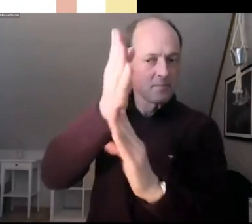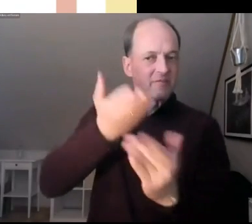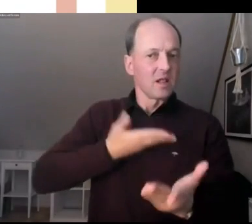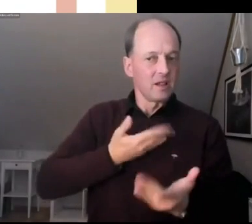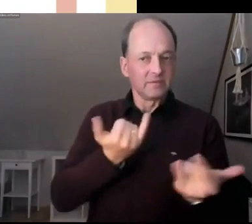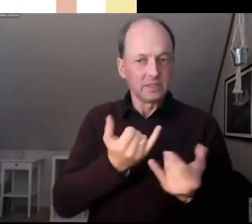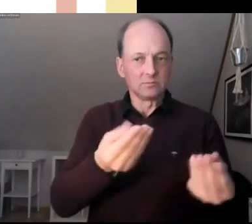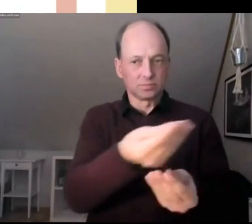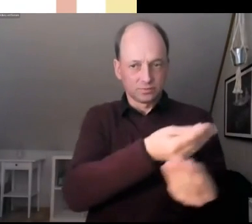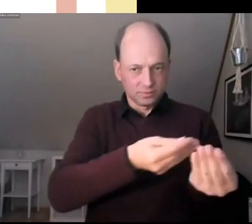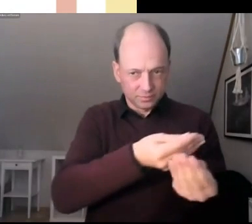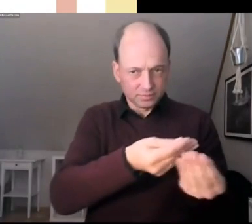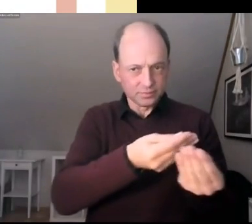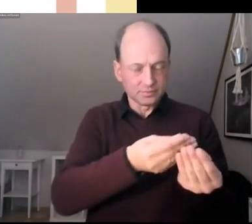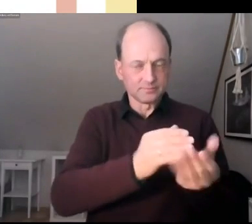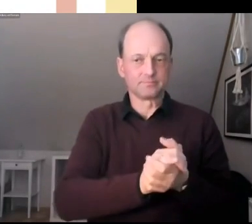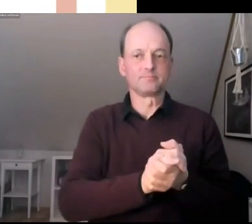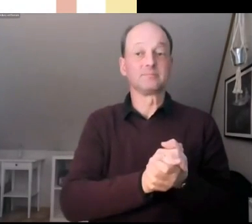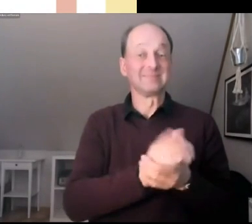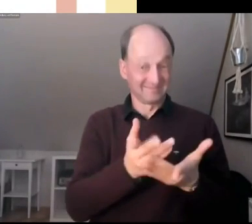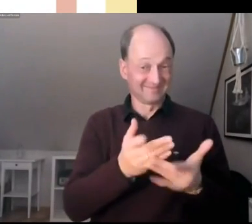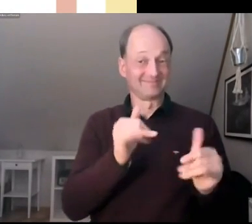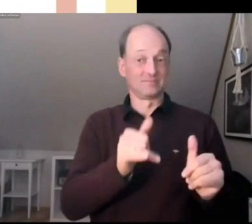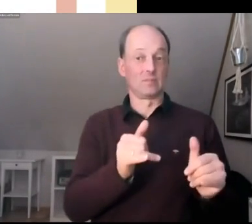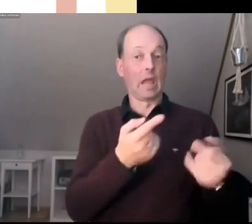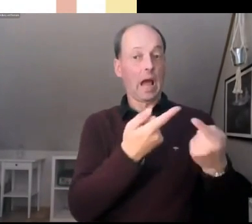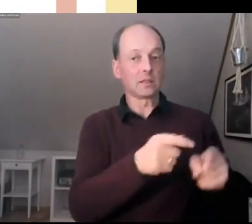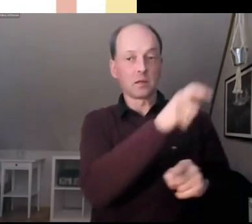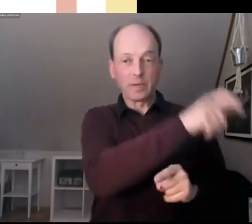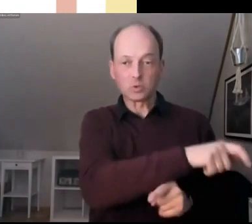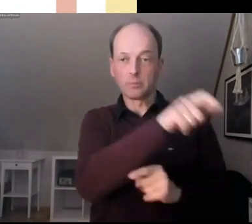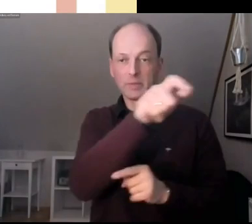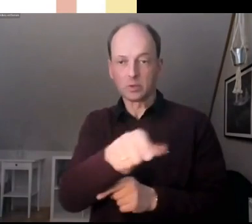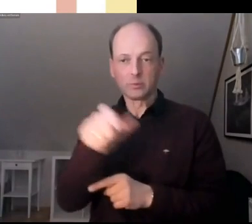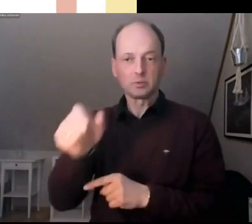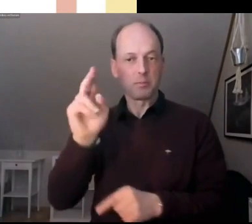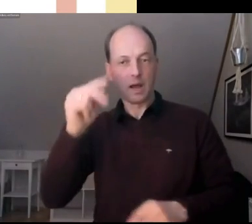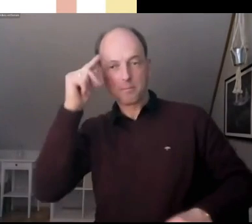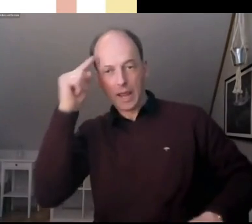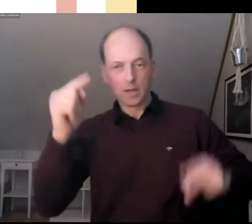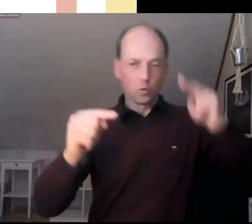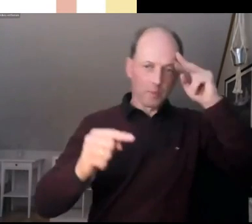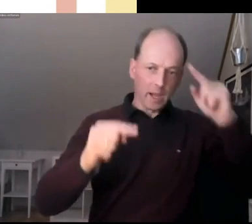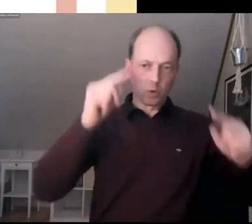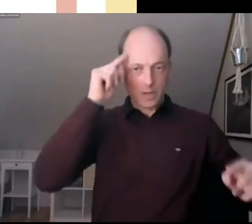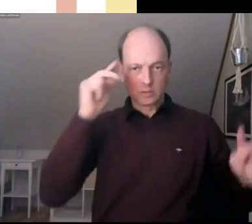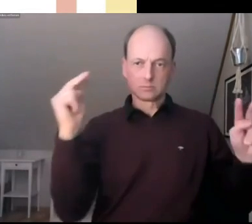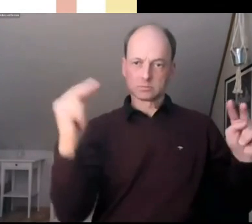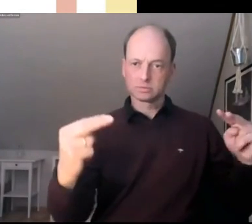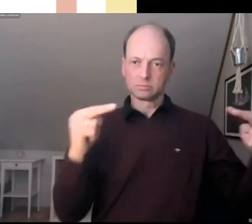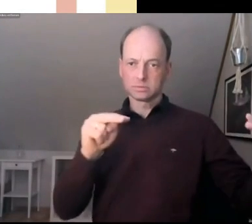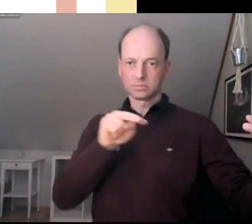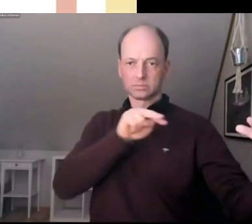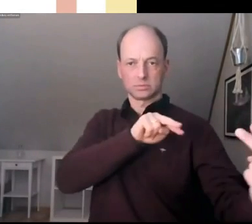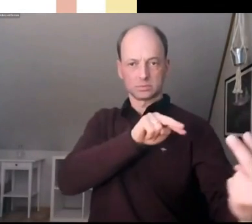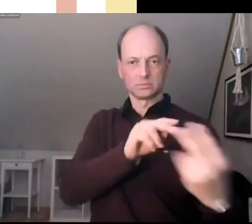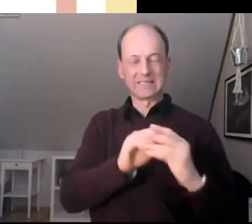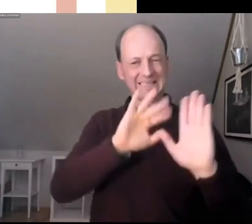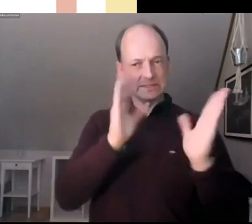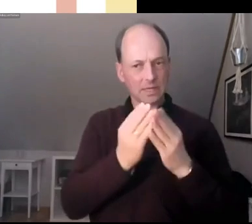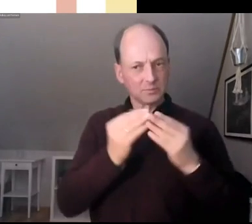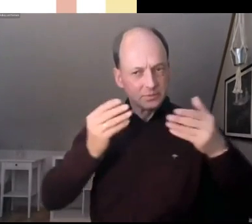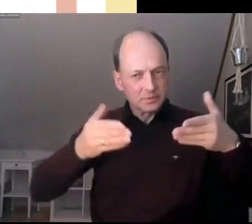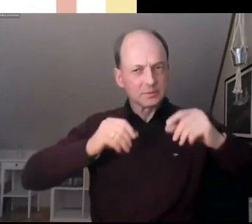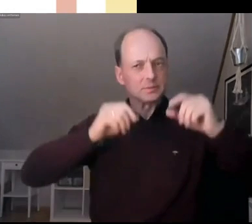Austausch von Perspektiven im Gespräch mit anderen der Fokus einfach viel mehr auf das große Ganze, auf die Gesellschaft gelenkt wird und